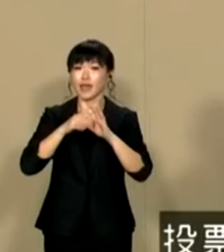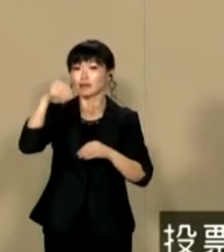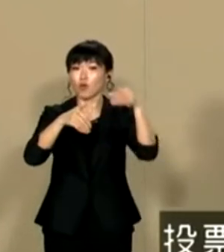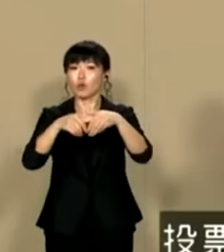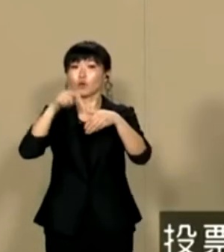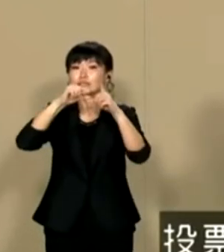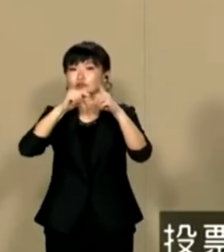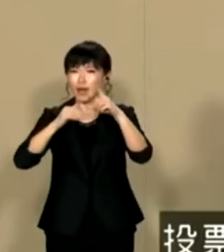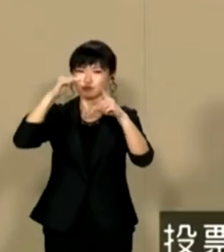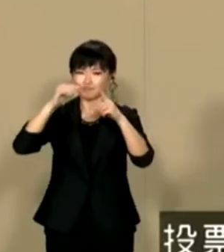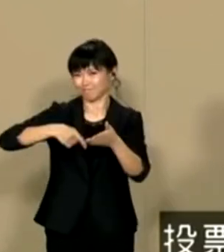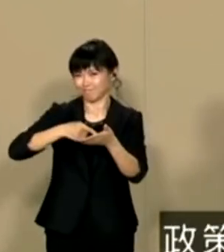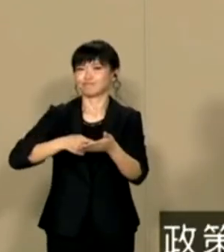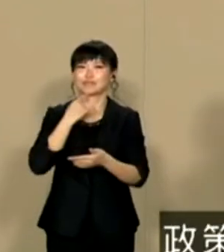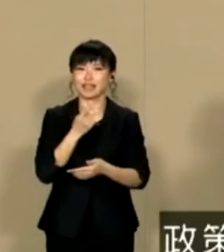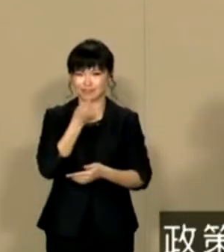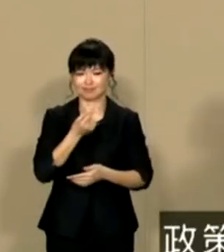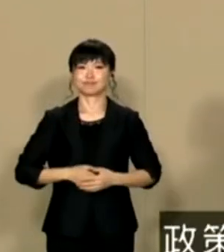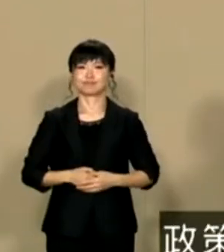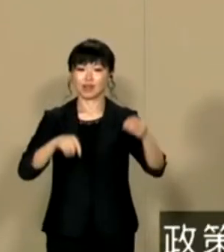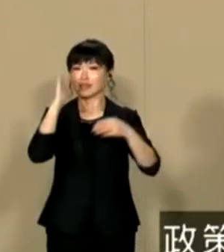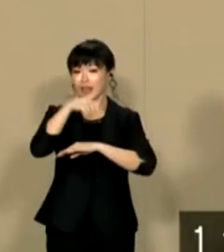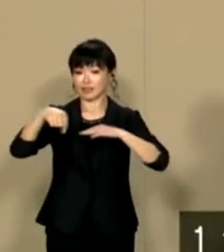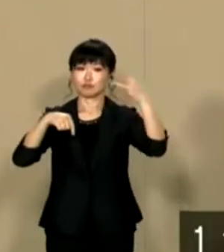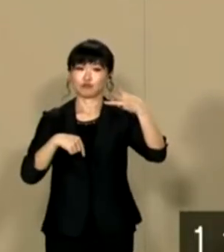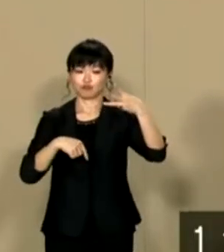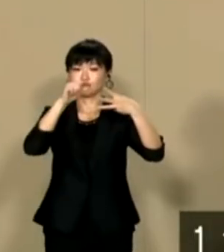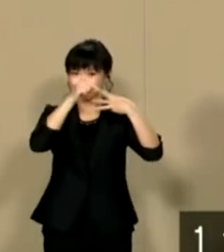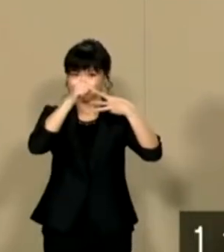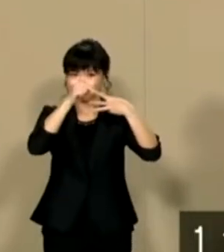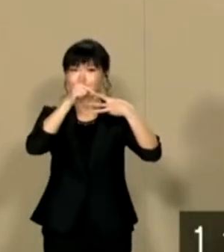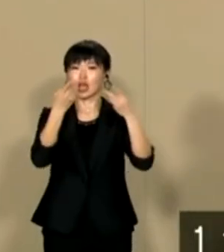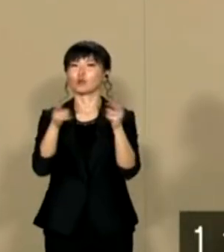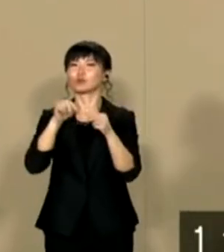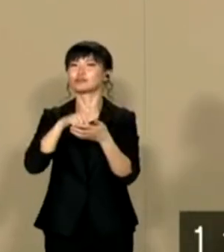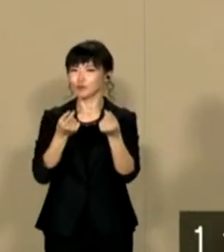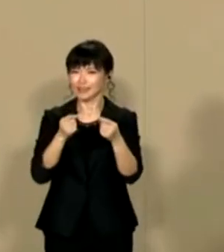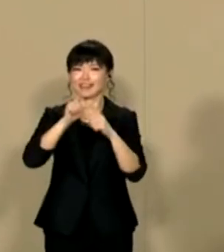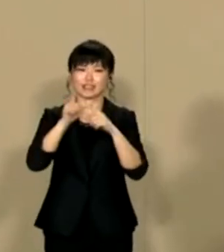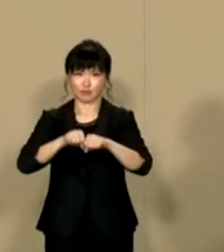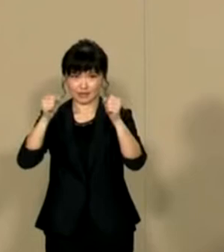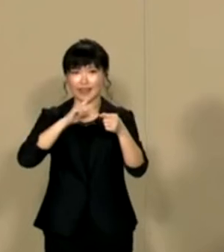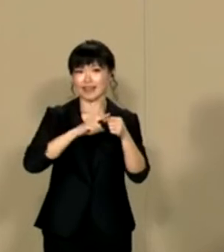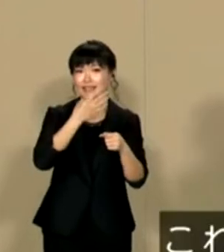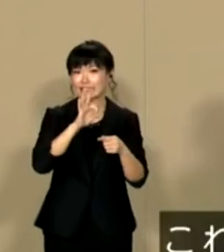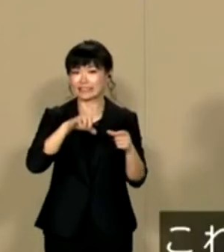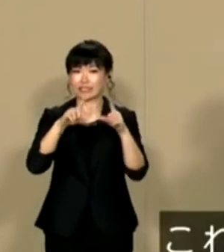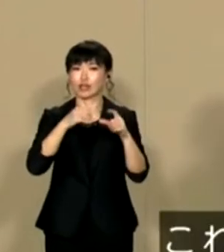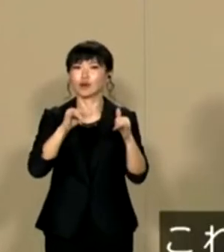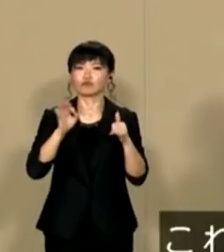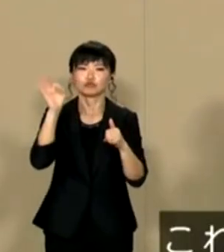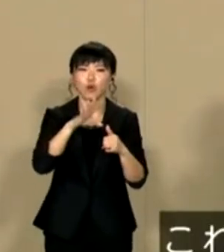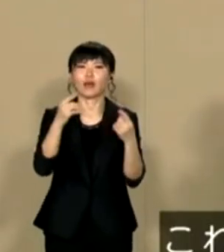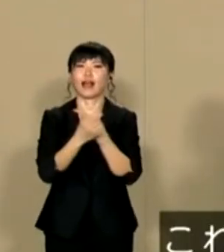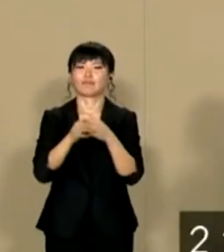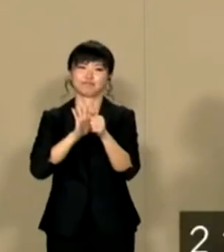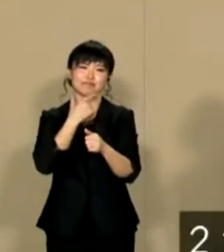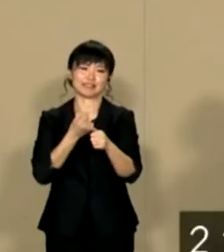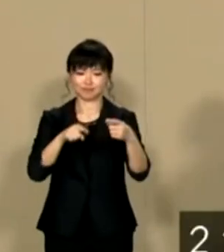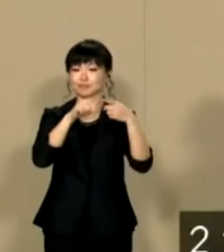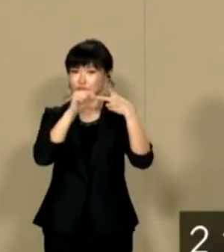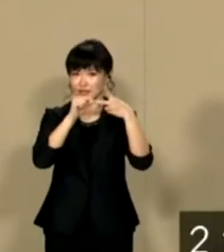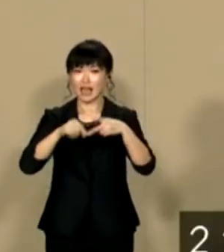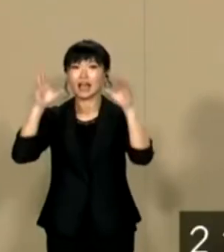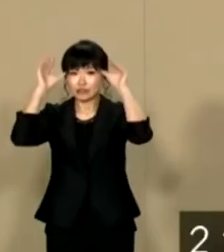率アップこれを大きく強く訴えていきたいと思います政策として3つ挙させていただいています1つ目はもうとうとしてあているNHKをぶ壊す年金受給者はもう無償化これはお手伝いをどどしていきたいと思っています